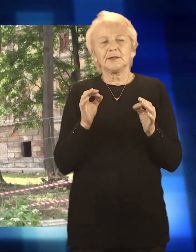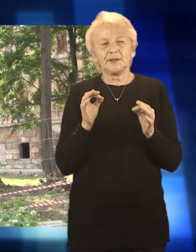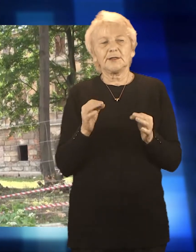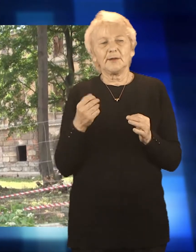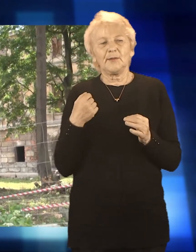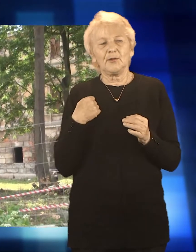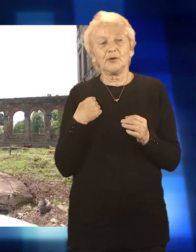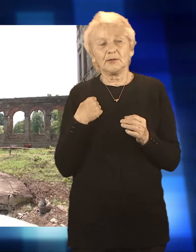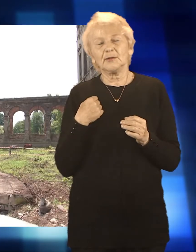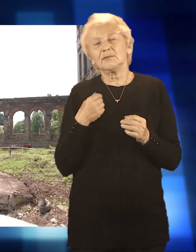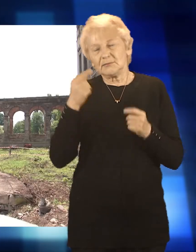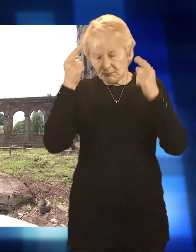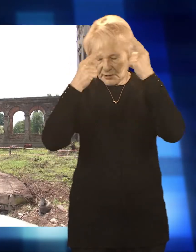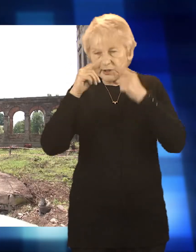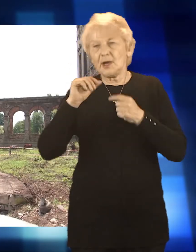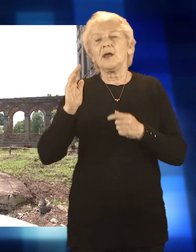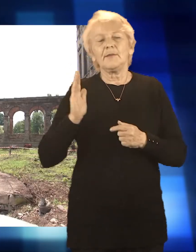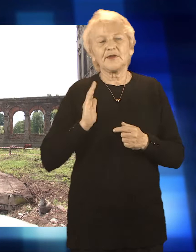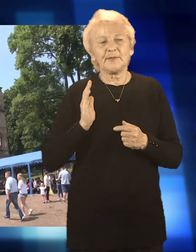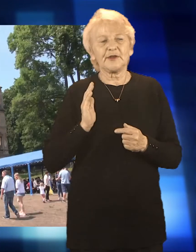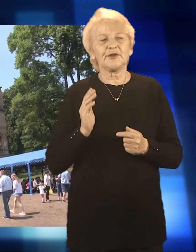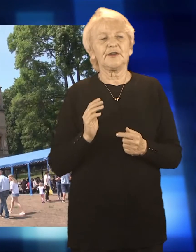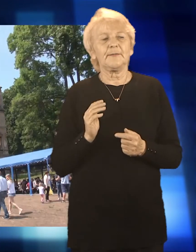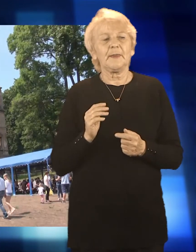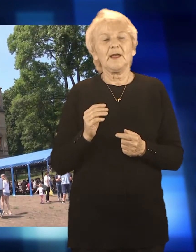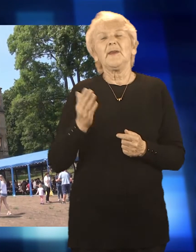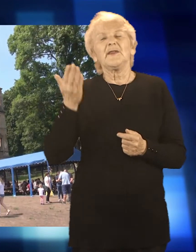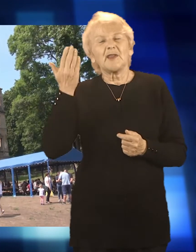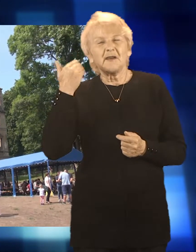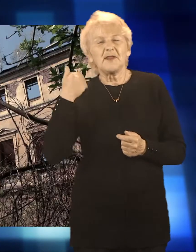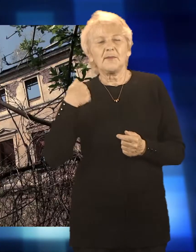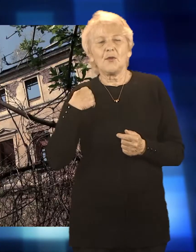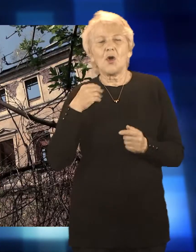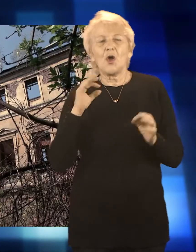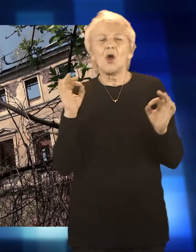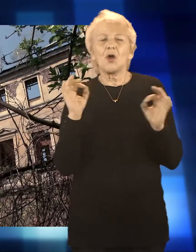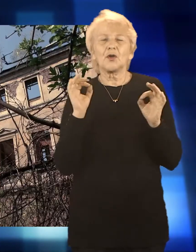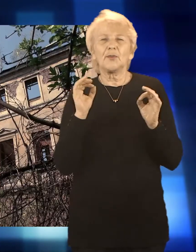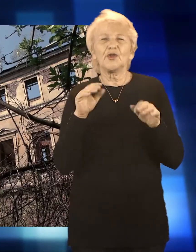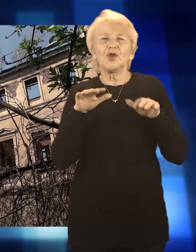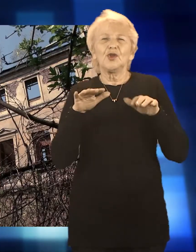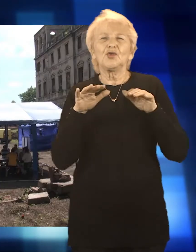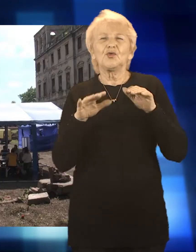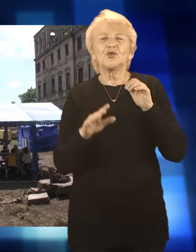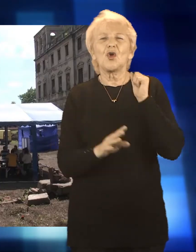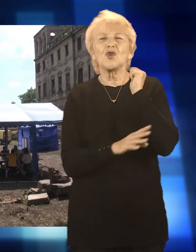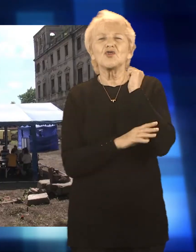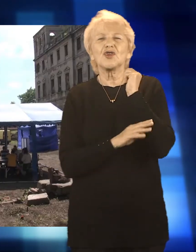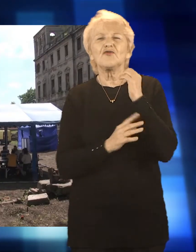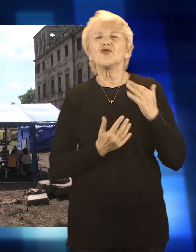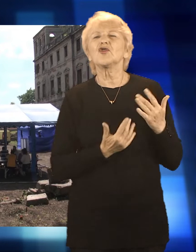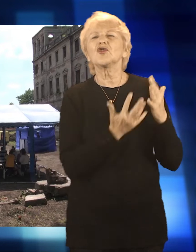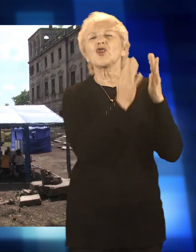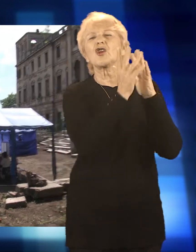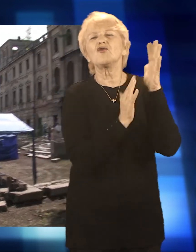Zabezpieczyliśmy się jak mogliśmy. Przypomnijmy też, że jeszcze do niedawna to miejsce wyglądało tak. Po wielu tygodniach intensywnych